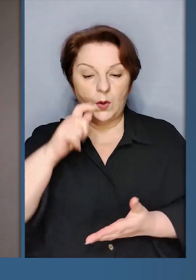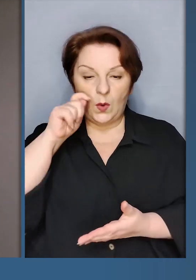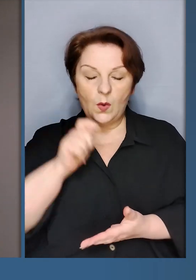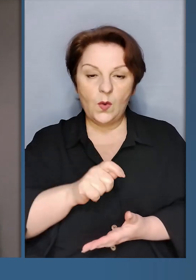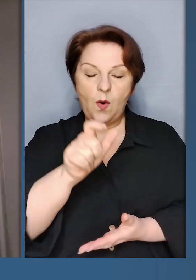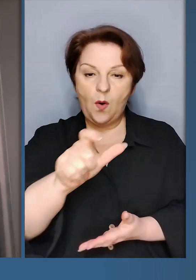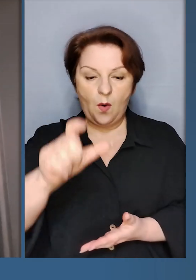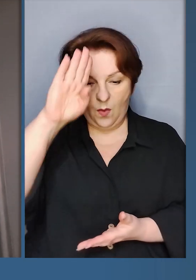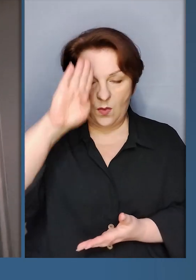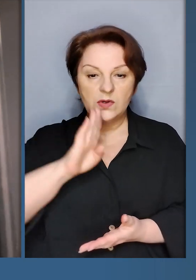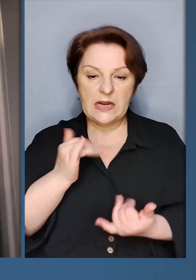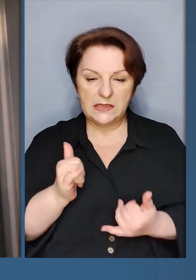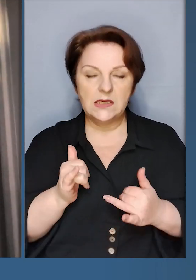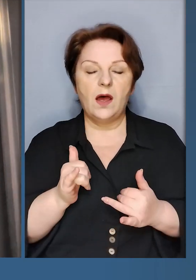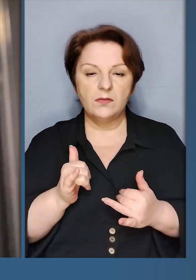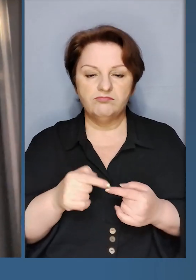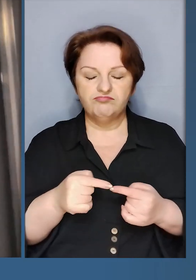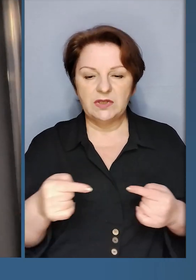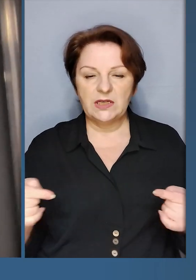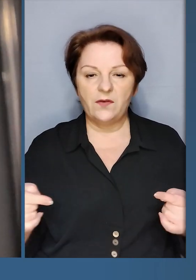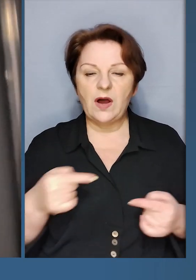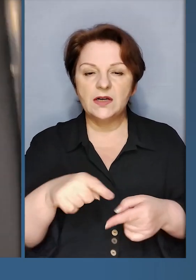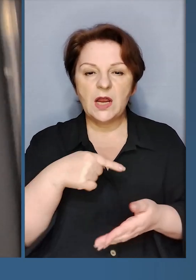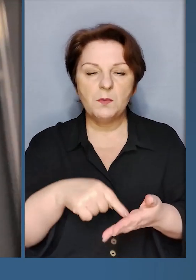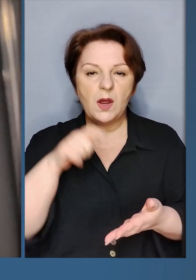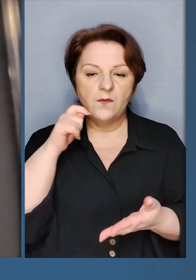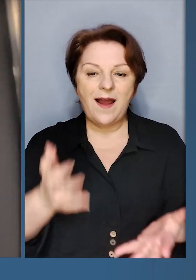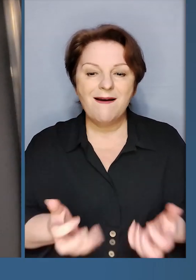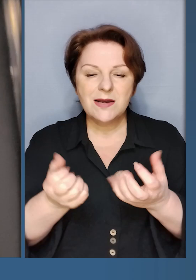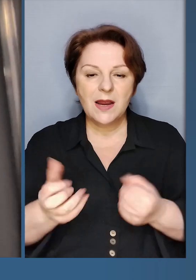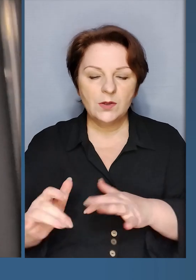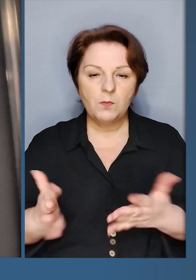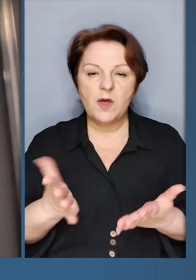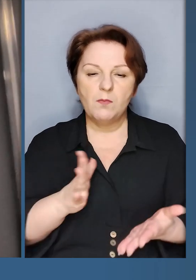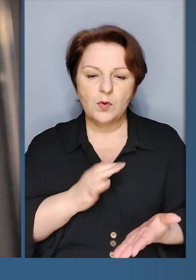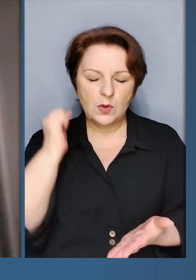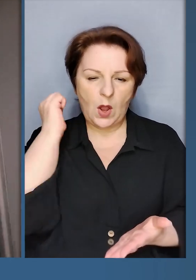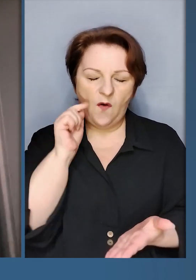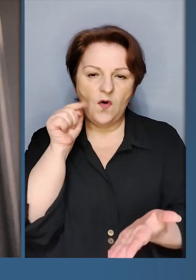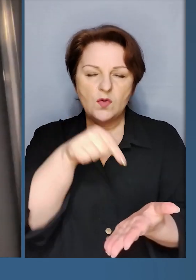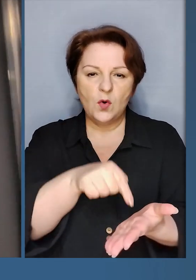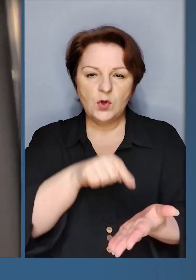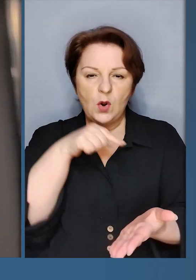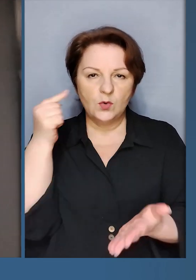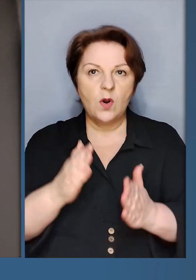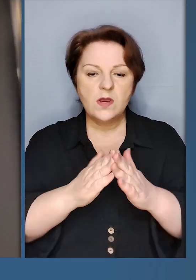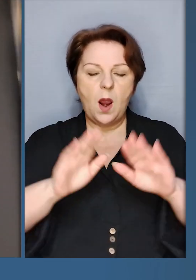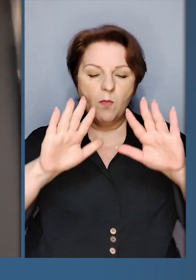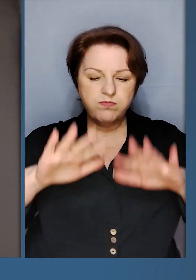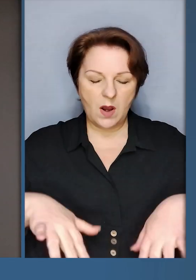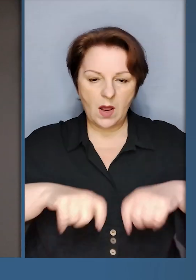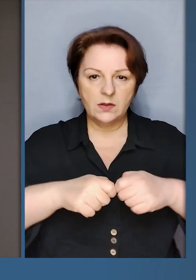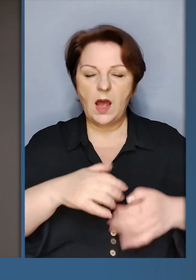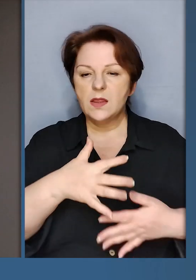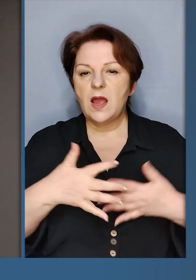Дорогі українці, українки! Зараз триває в різних містах України рятувальна операція, де були влучання російських ракет, падіння у